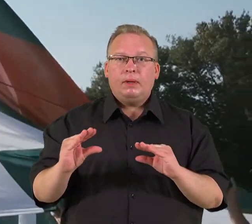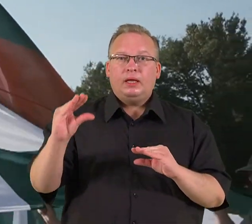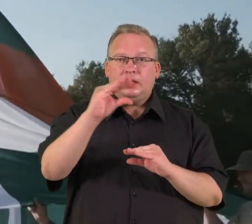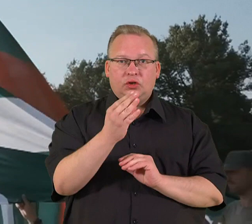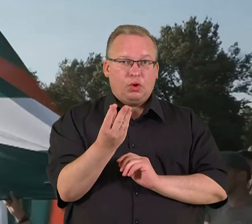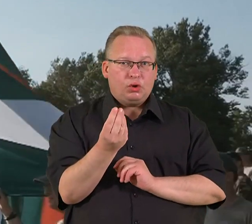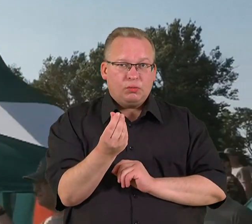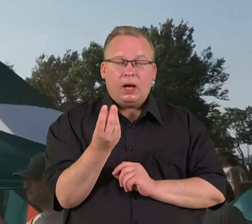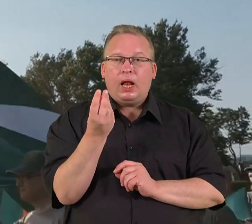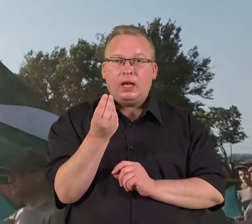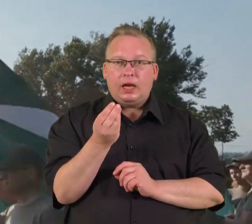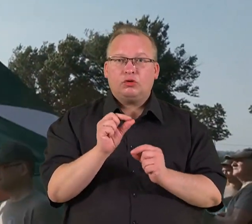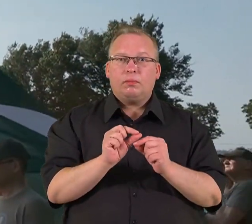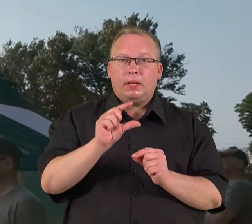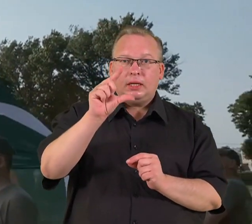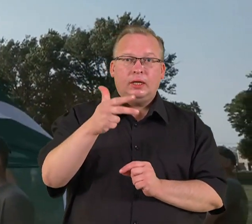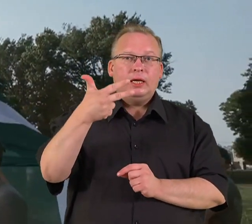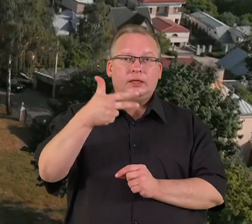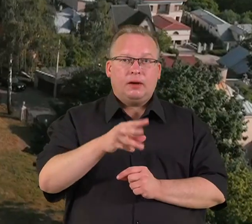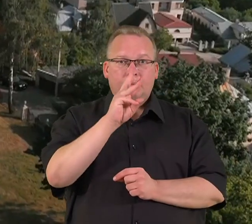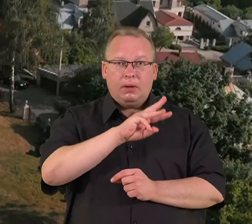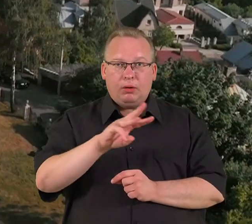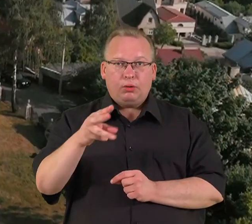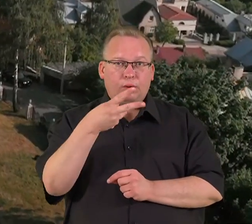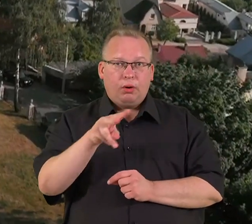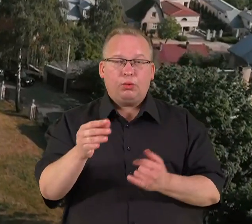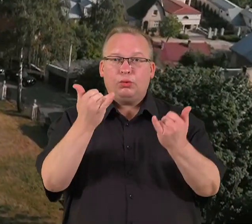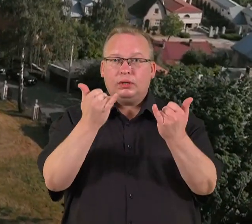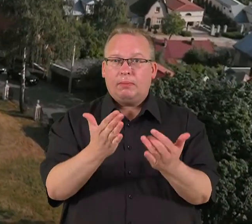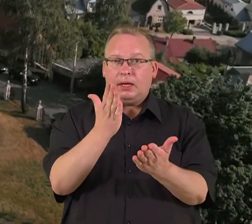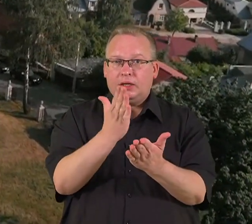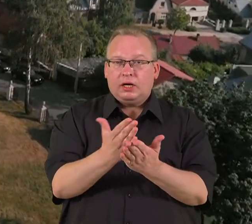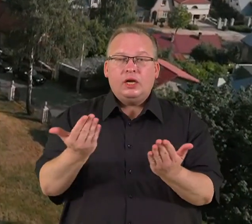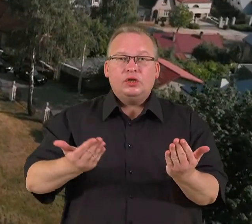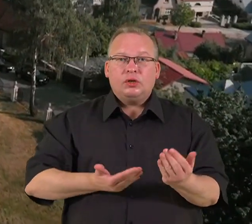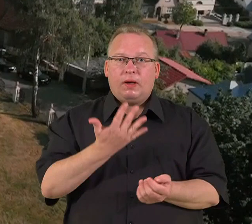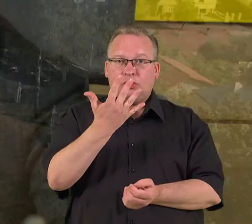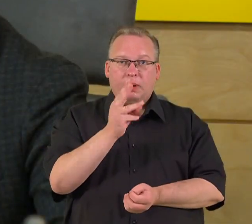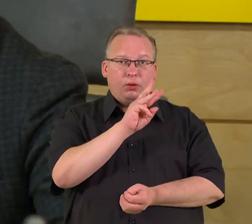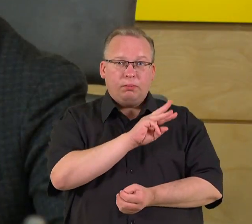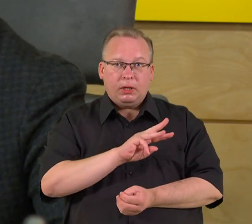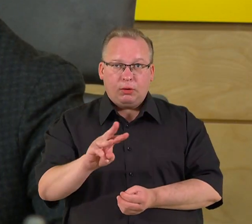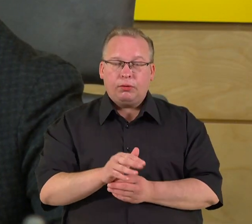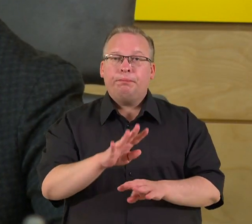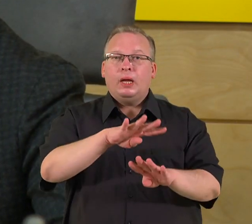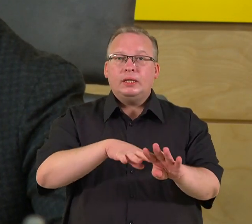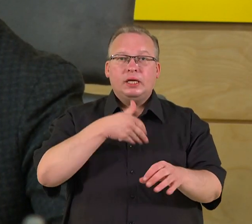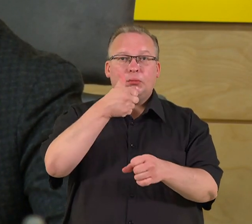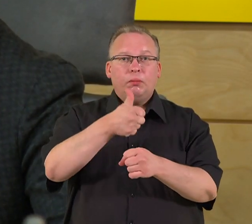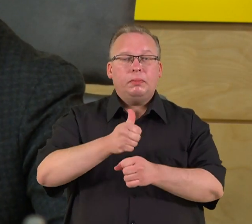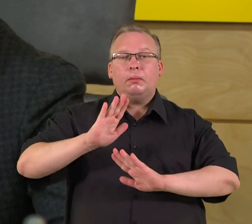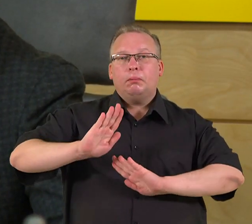suma. Liešos auktų iki 30 milijonų eurų. Dabar tenka išgyventi iš 5 milijonų. Seimo pirmininko